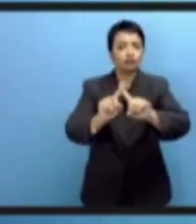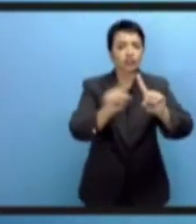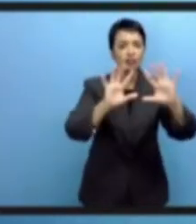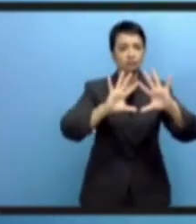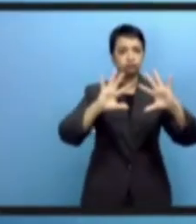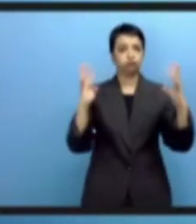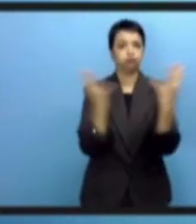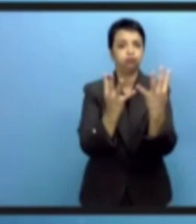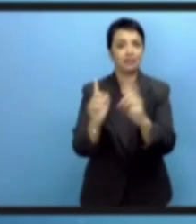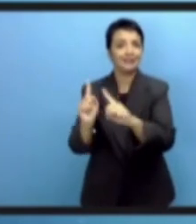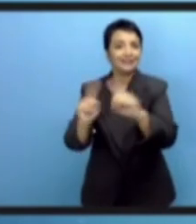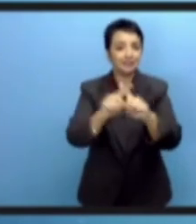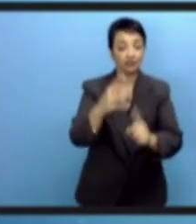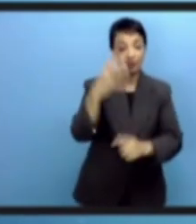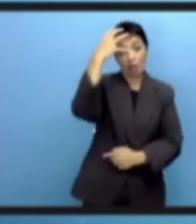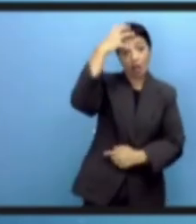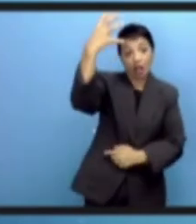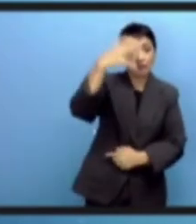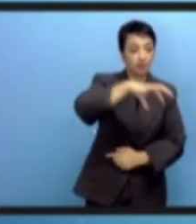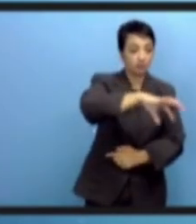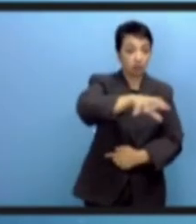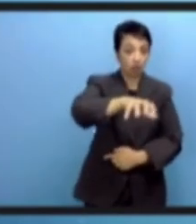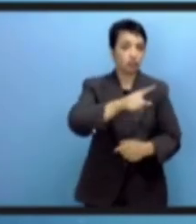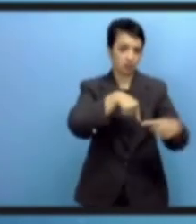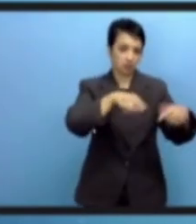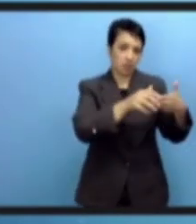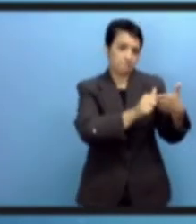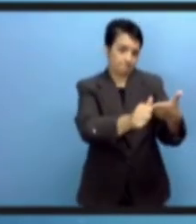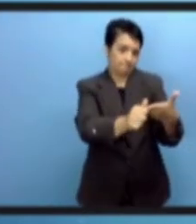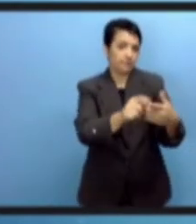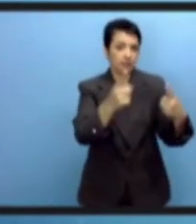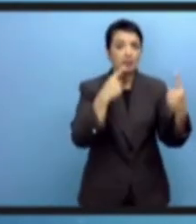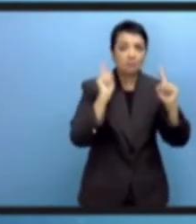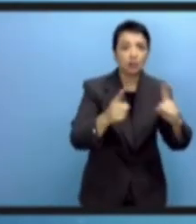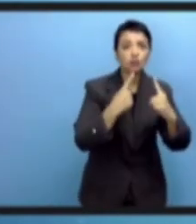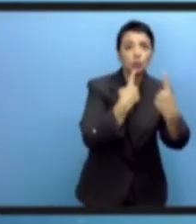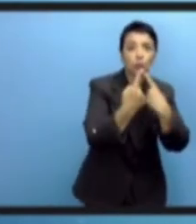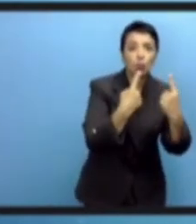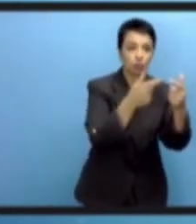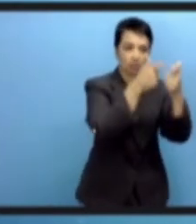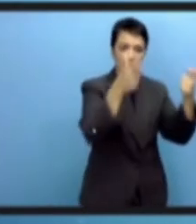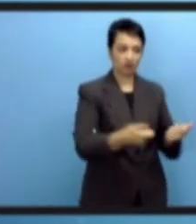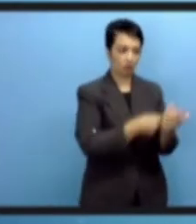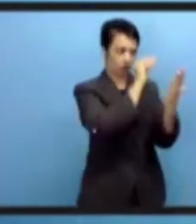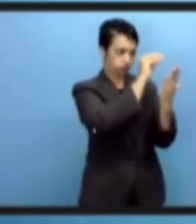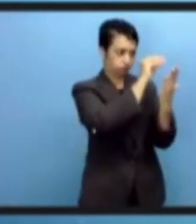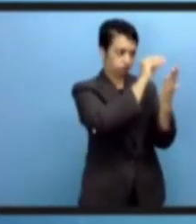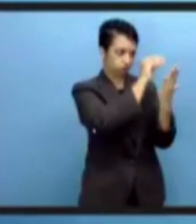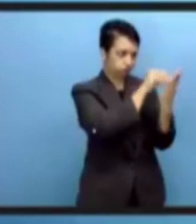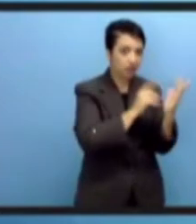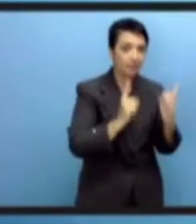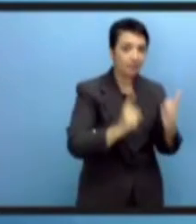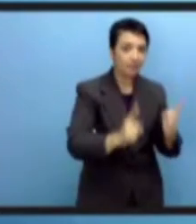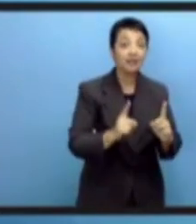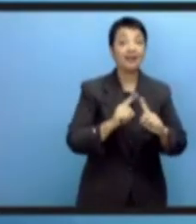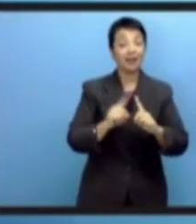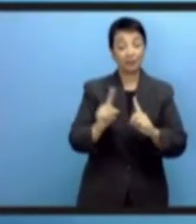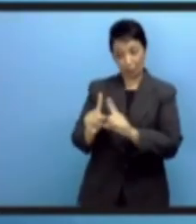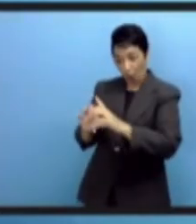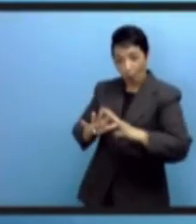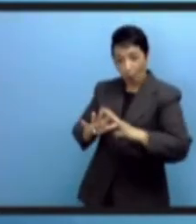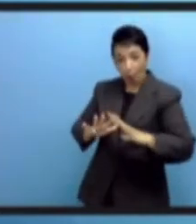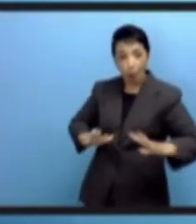нынешней позиции. И процесс этот привел к глобальному цифровому договору в 2024 году. Опять же, это будет